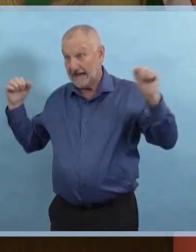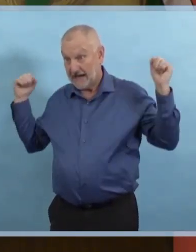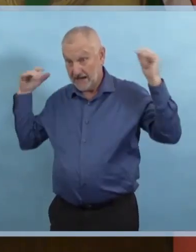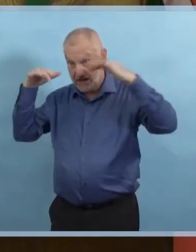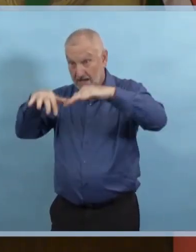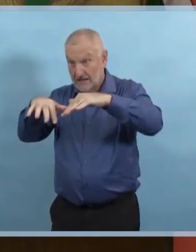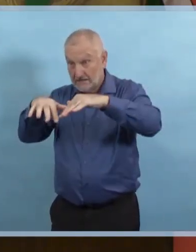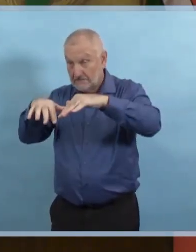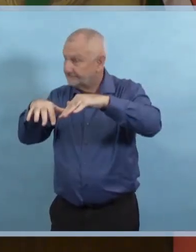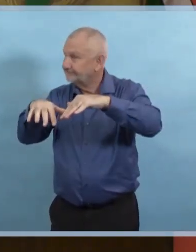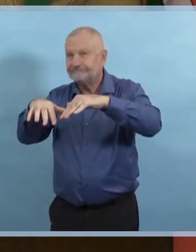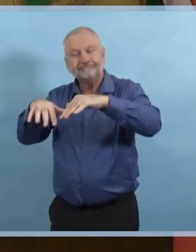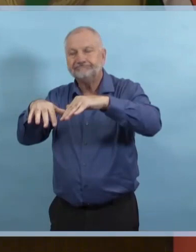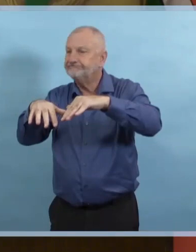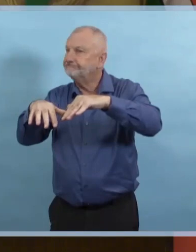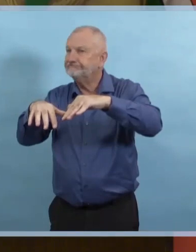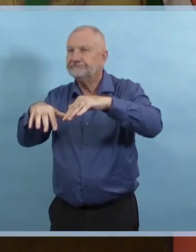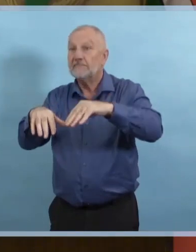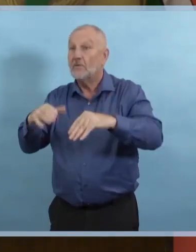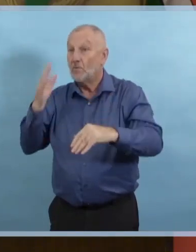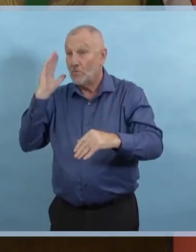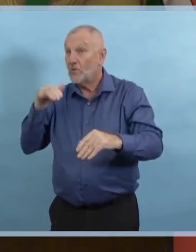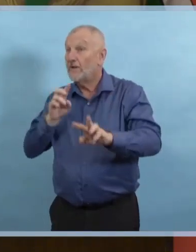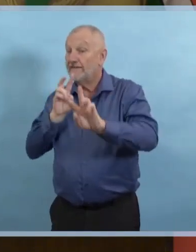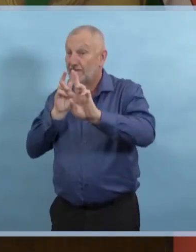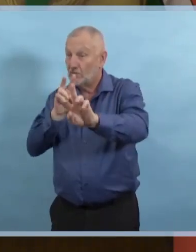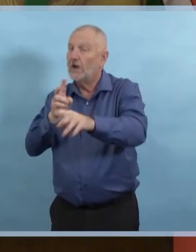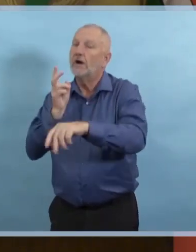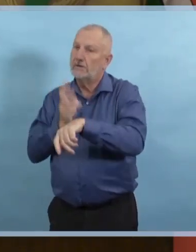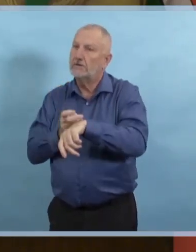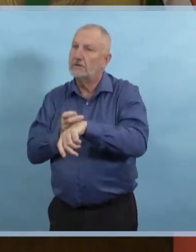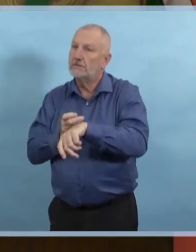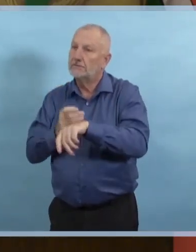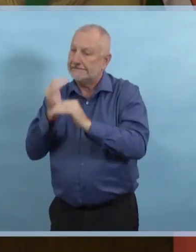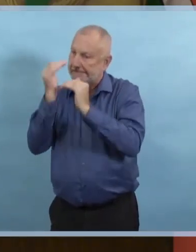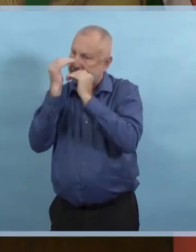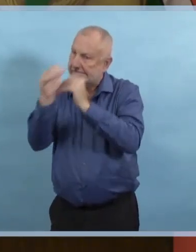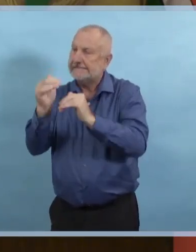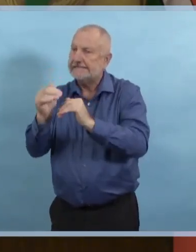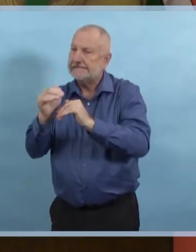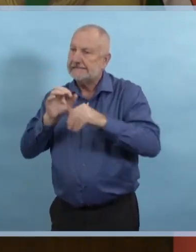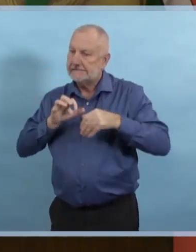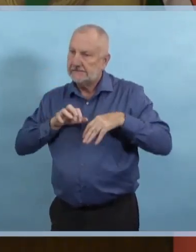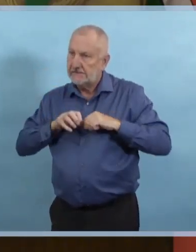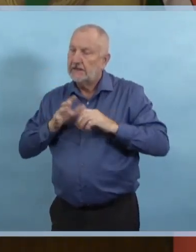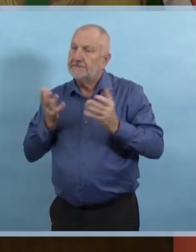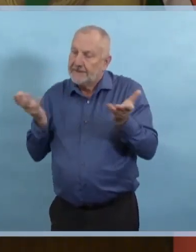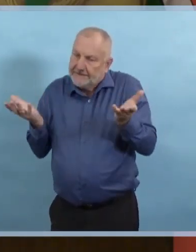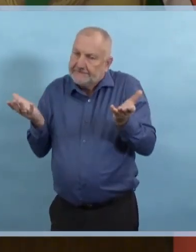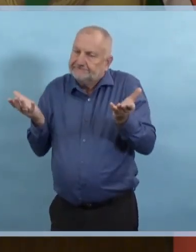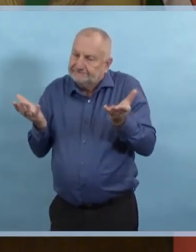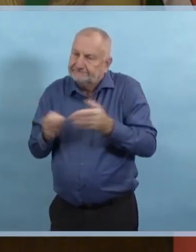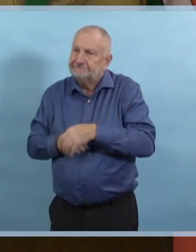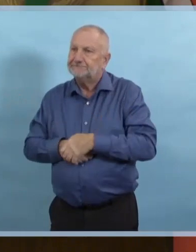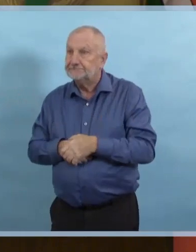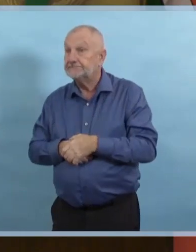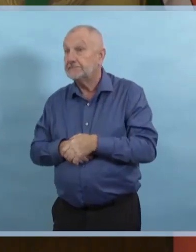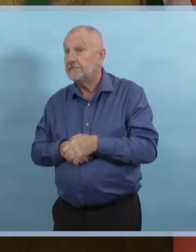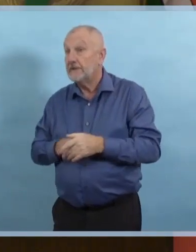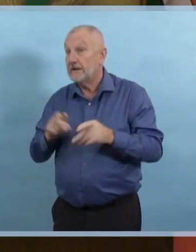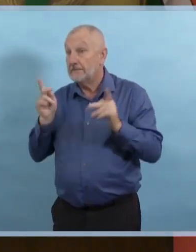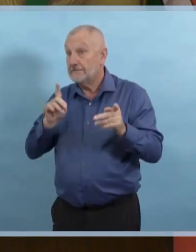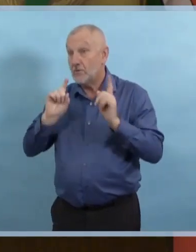Nous avons eu des gens qui se sont rendus à des rendez-vous médicaux sans avoir indiqué qu'ils avaient été en contact avec un cas proche,